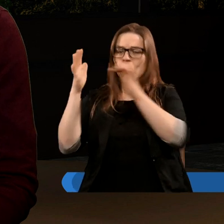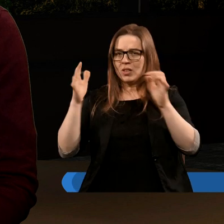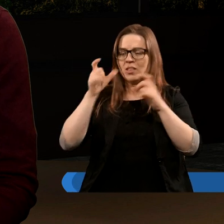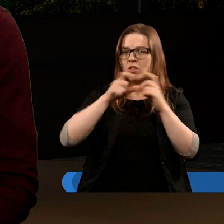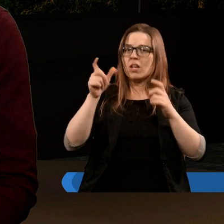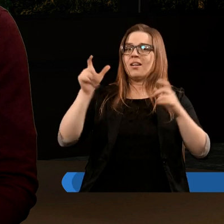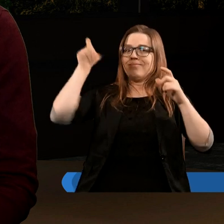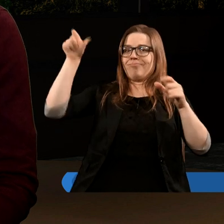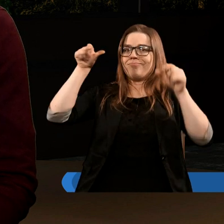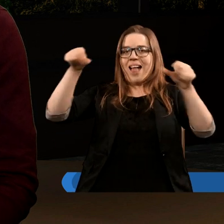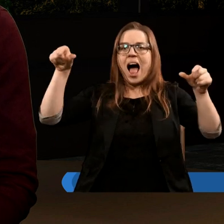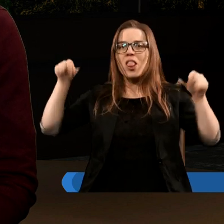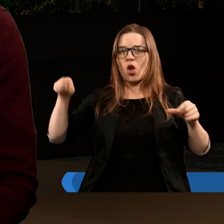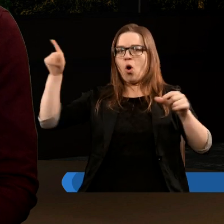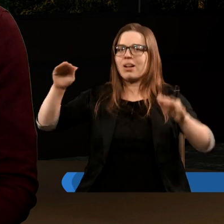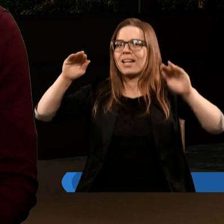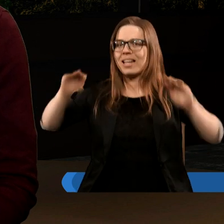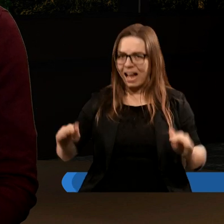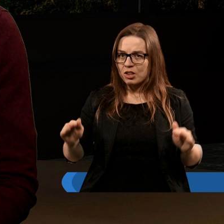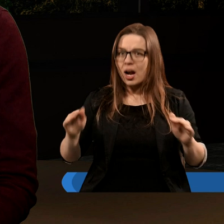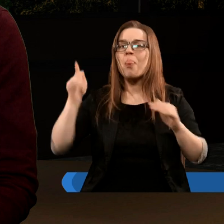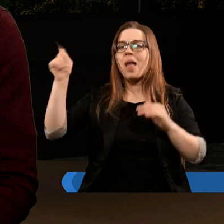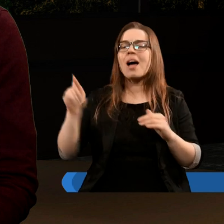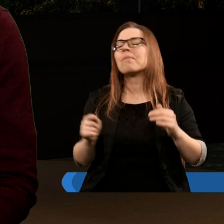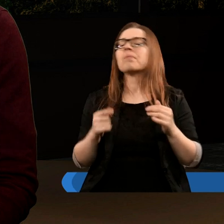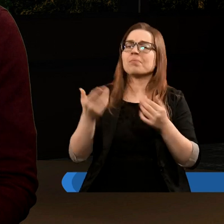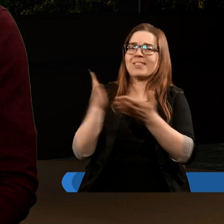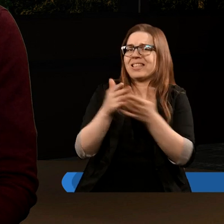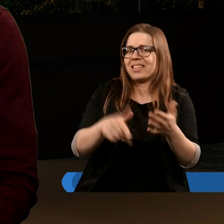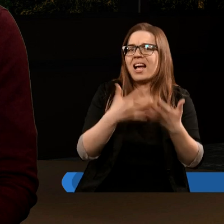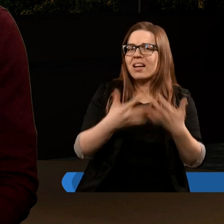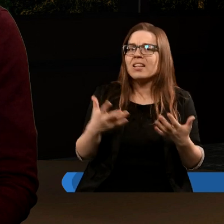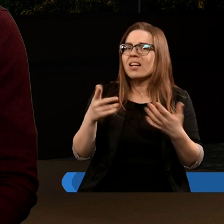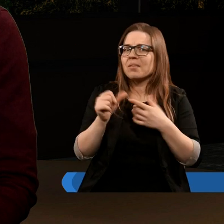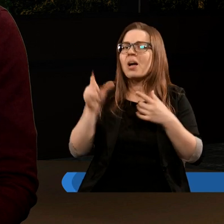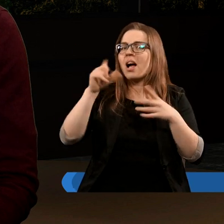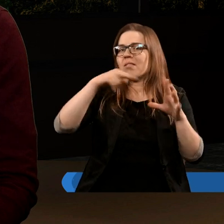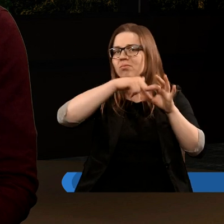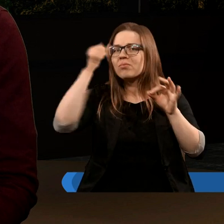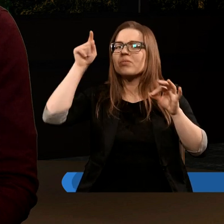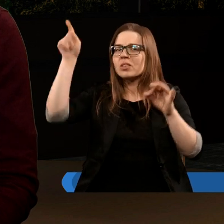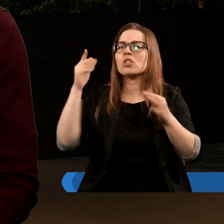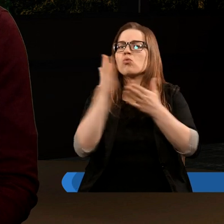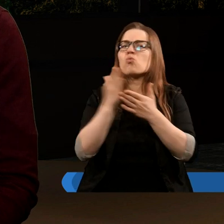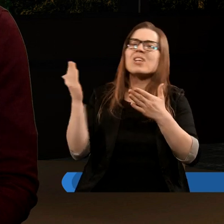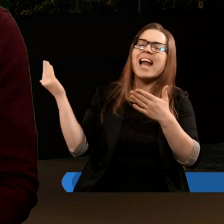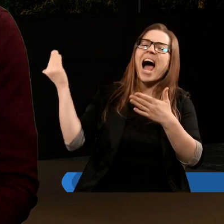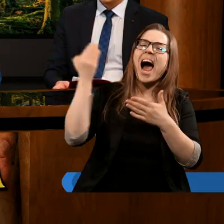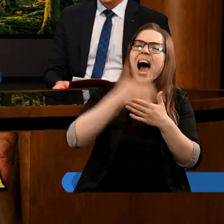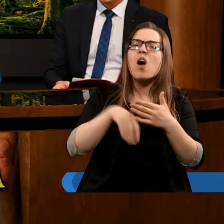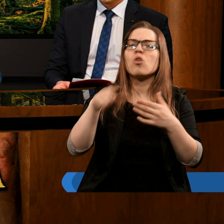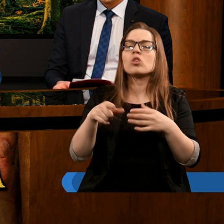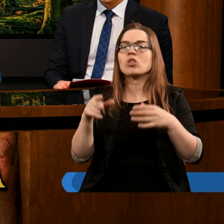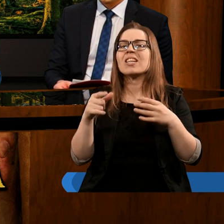jest pokazany całemu wszechświatu, zresztą nie tylko ziemi, że nastąpiła zapowiedź tego długo